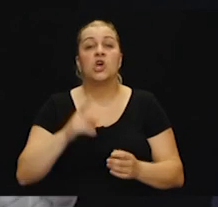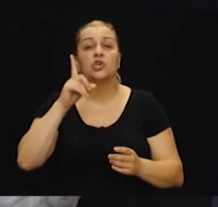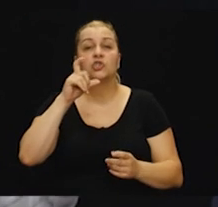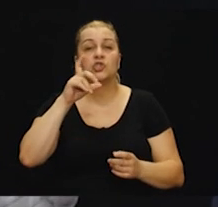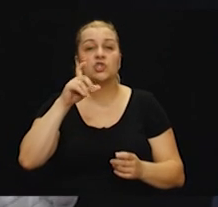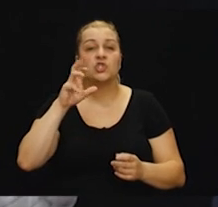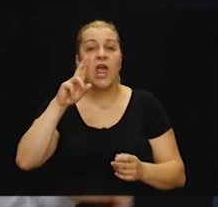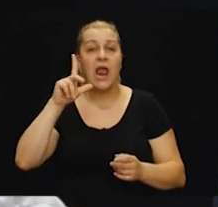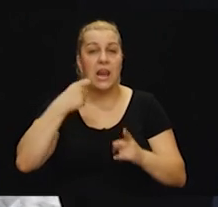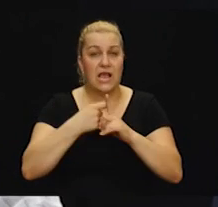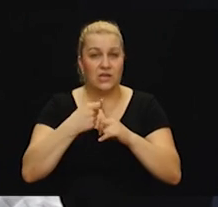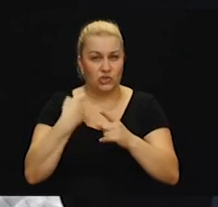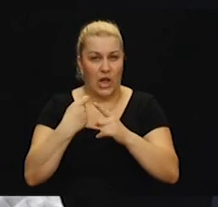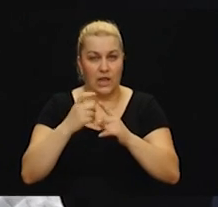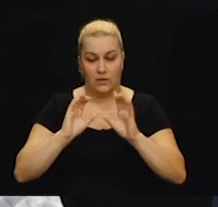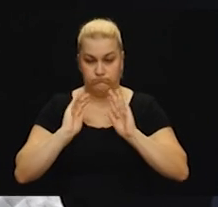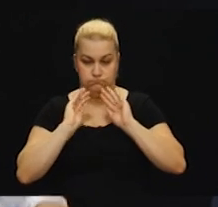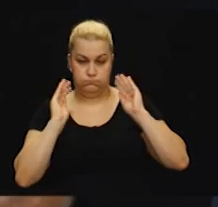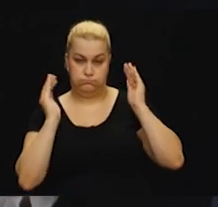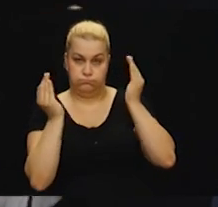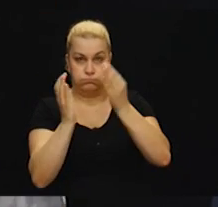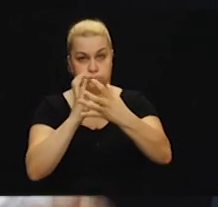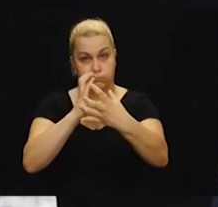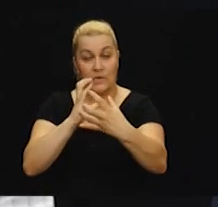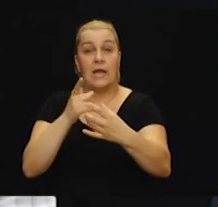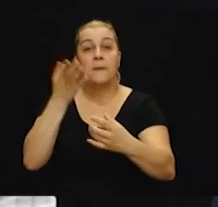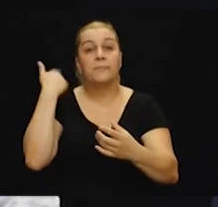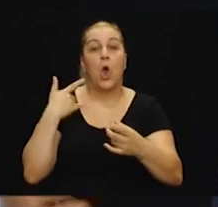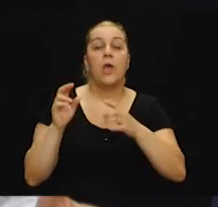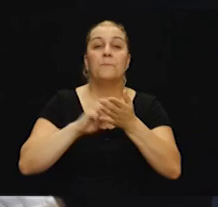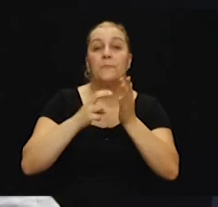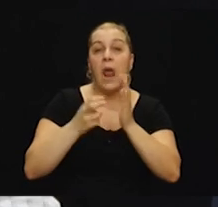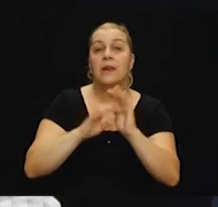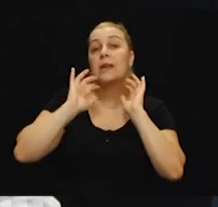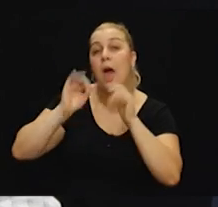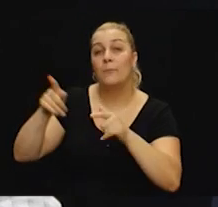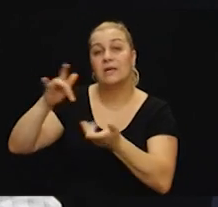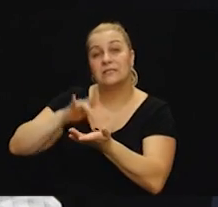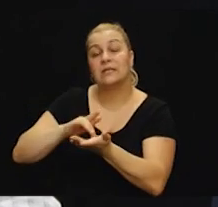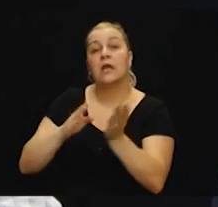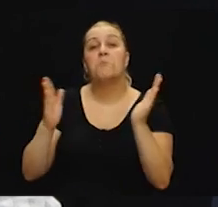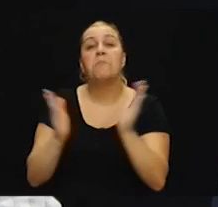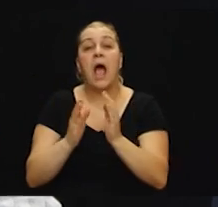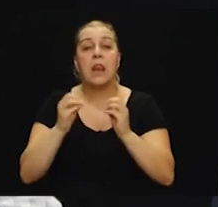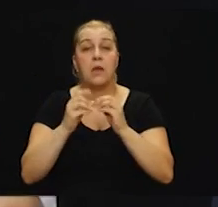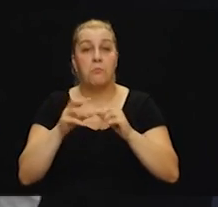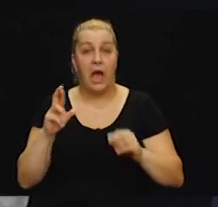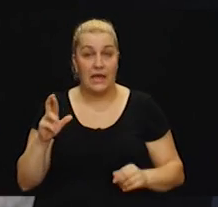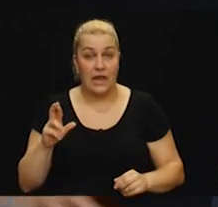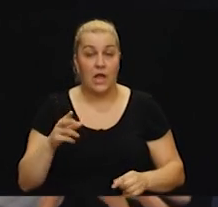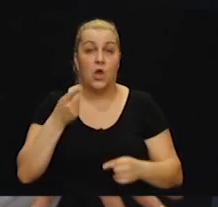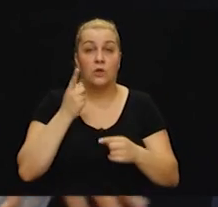čelikom i bio je plan napršt male bare. Naš zadatak je bio, konkretno